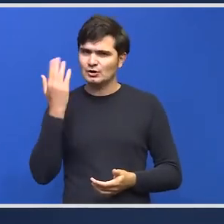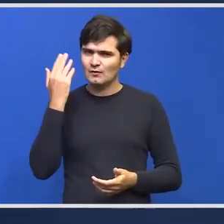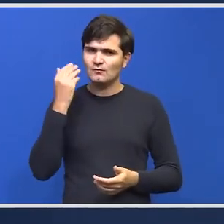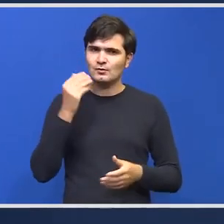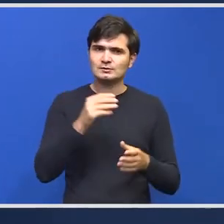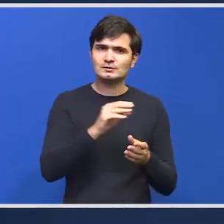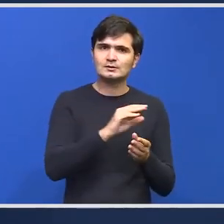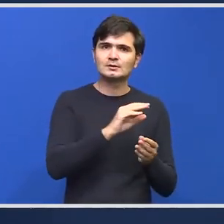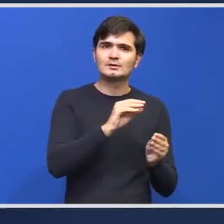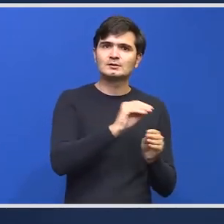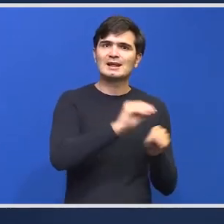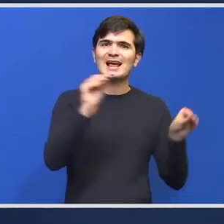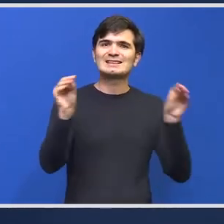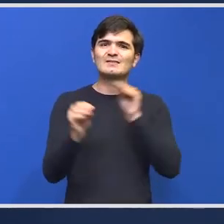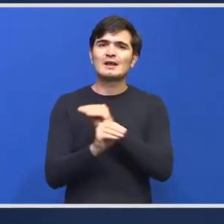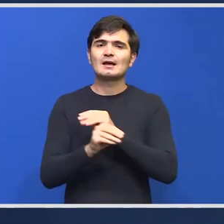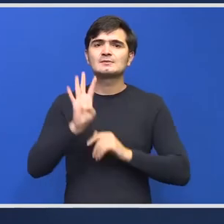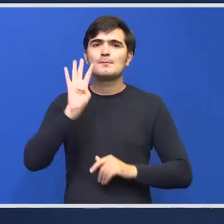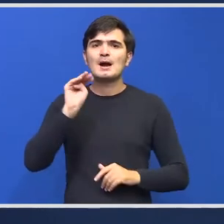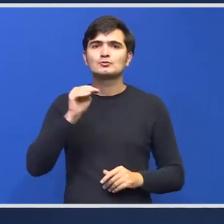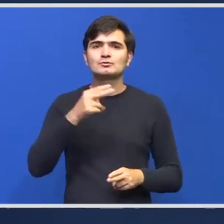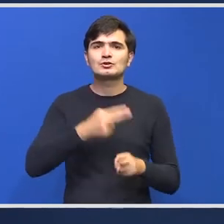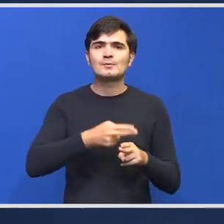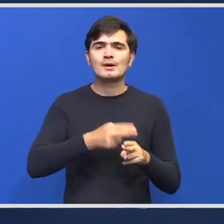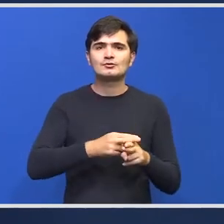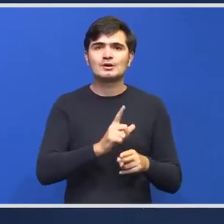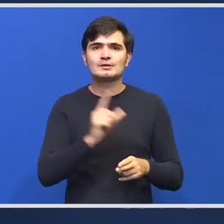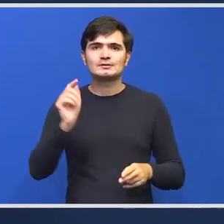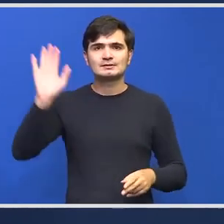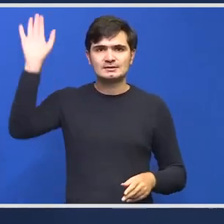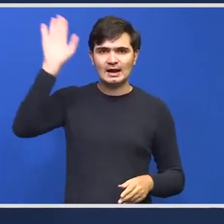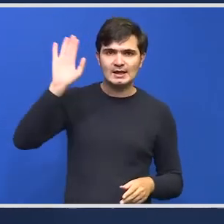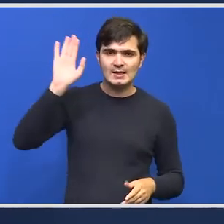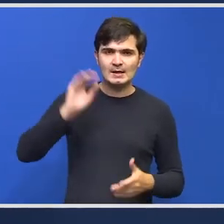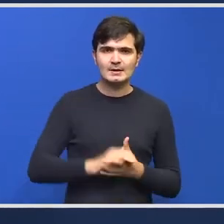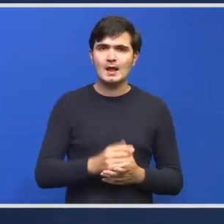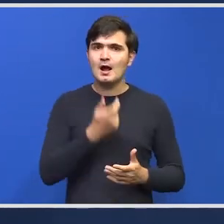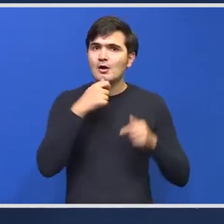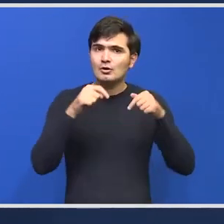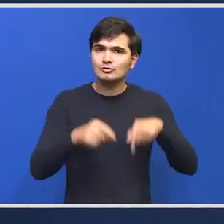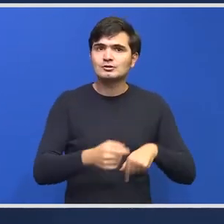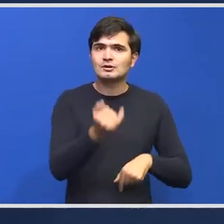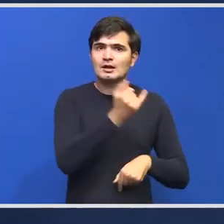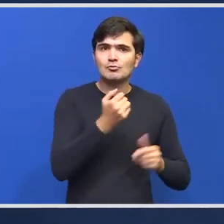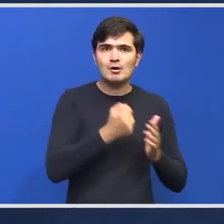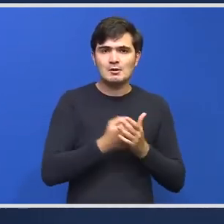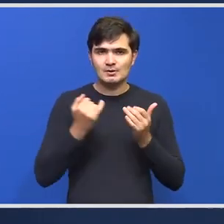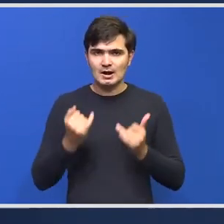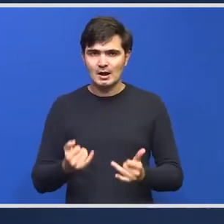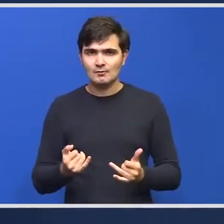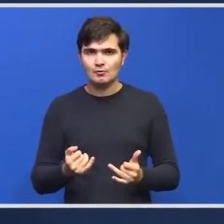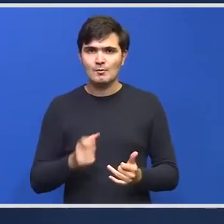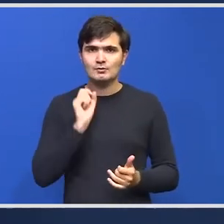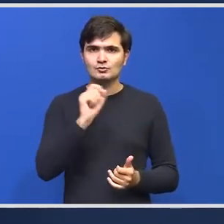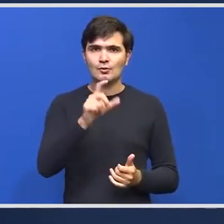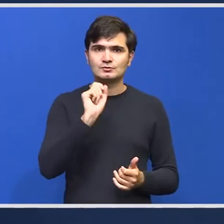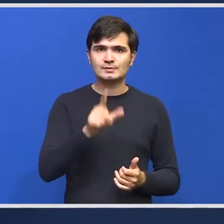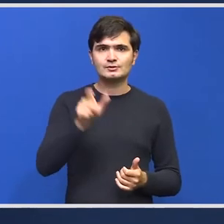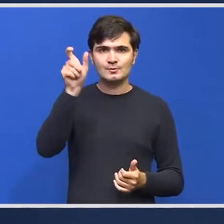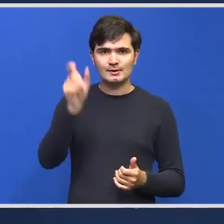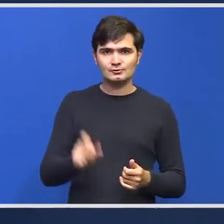transferați 40 de pacienți în străinătate Anul acesta din ianuarie până în acest moment 12